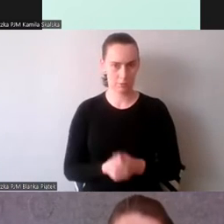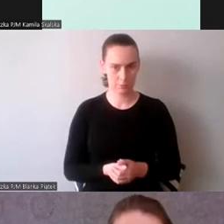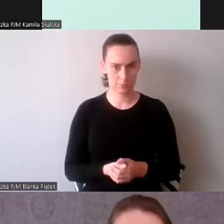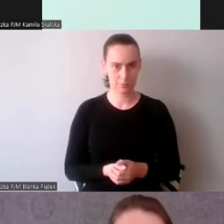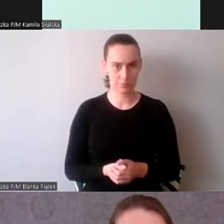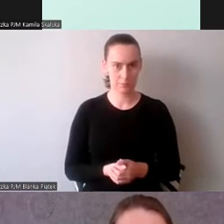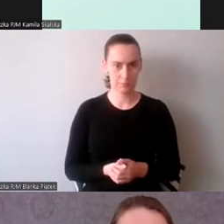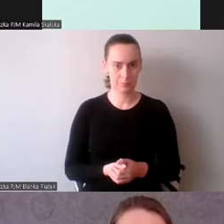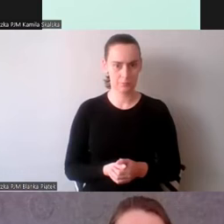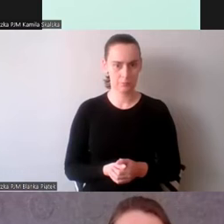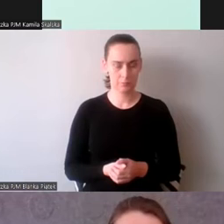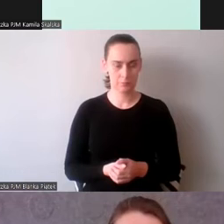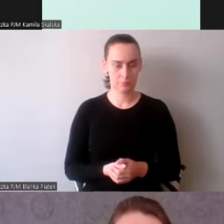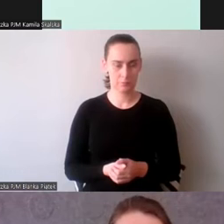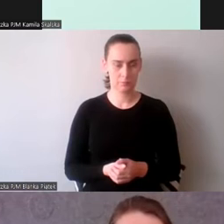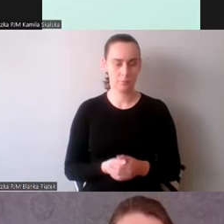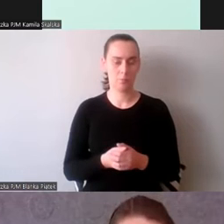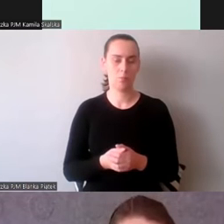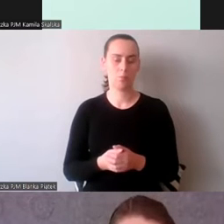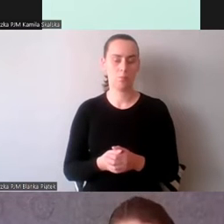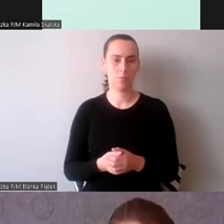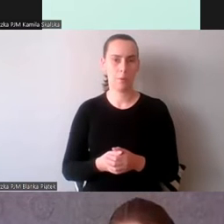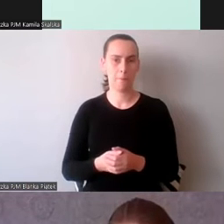Tłumaczę w czasie tłumaczenia.